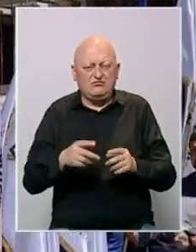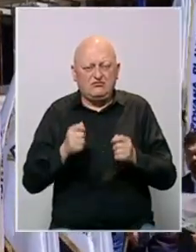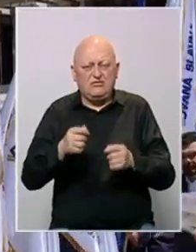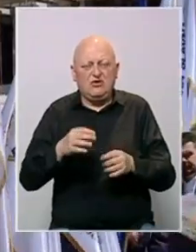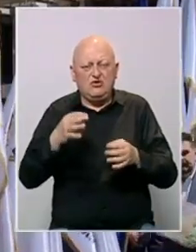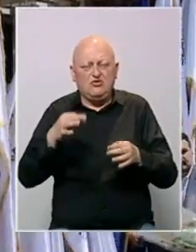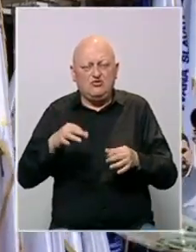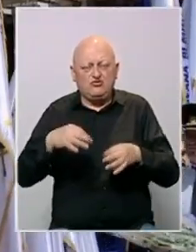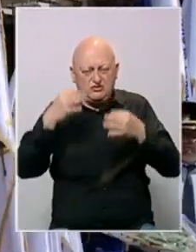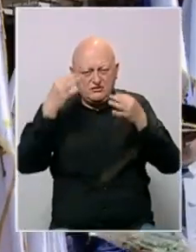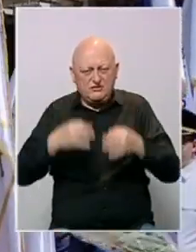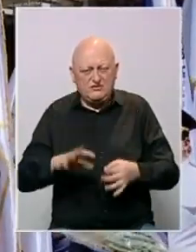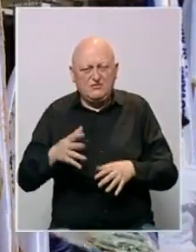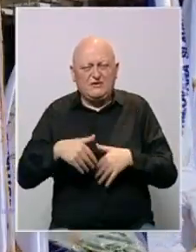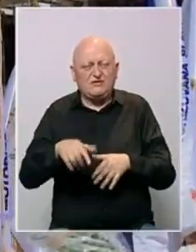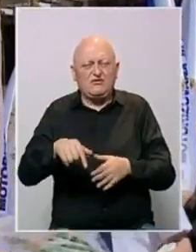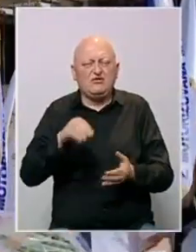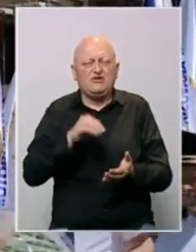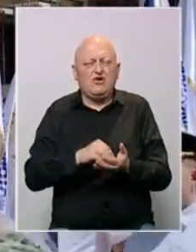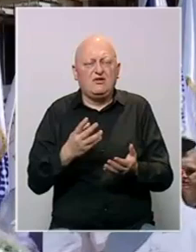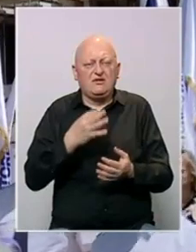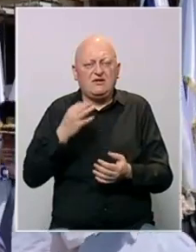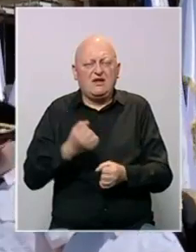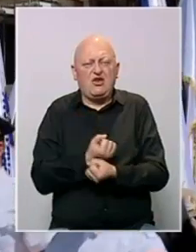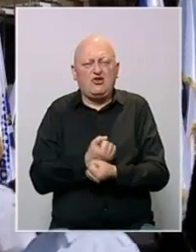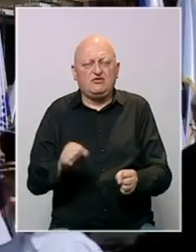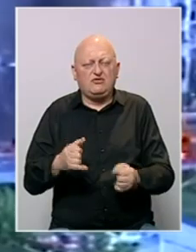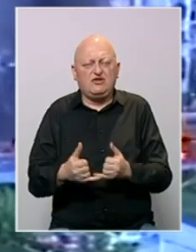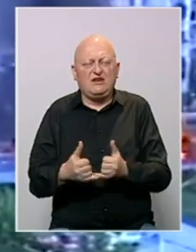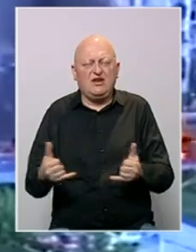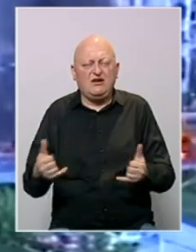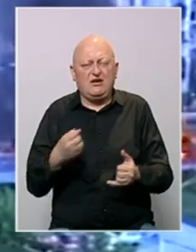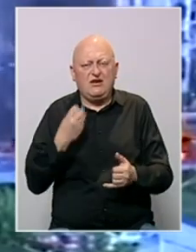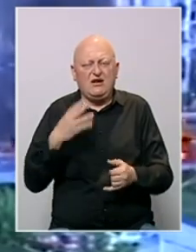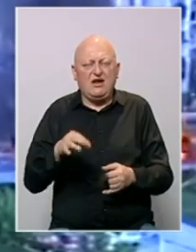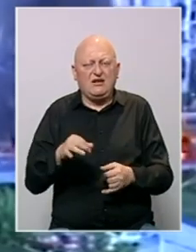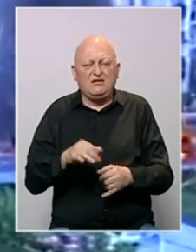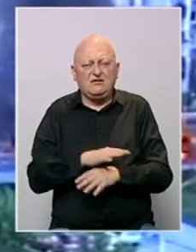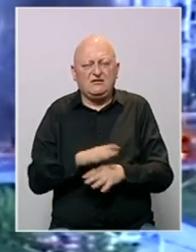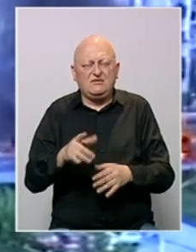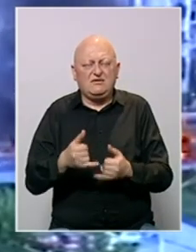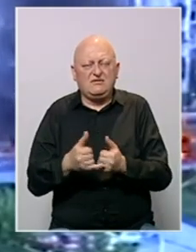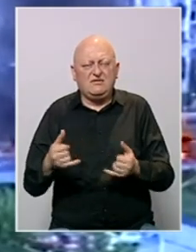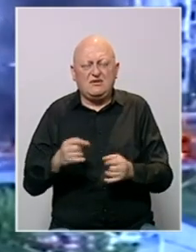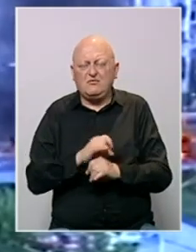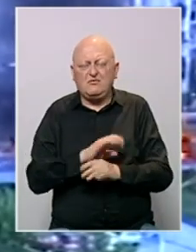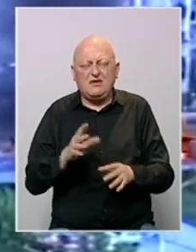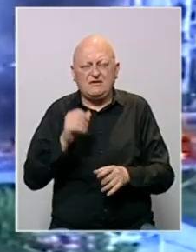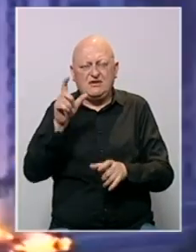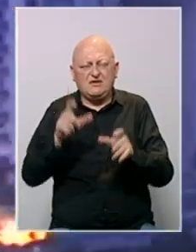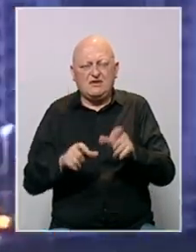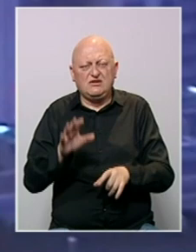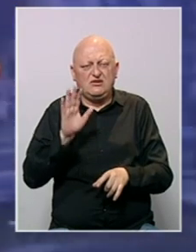danas većano. 15. svibnja ovdje se obilježava kao dan oslobođenja grada, kada su Tuzlu svi njeni građani bez obzira na